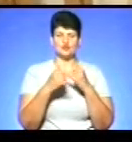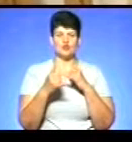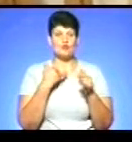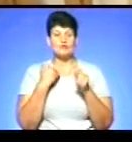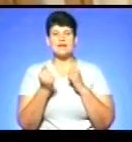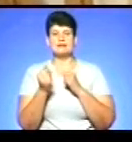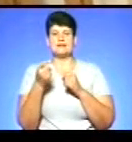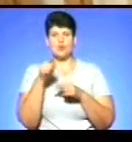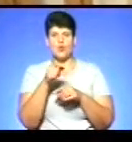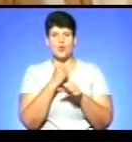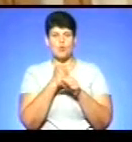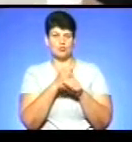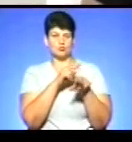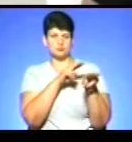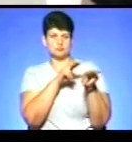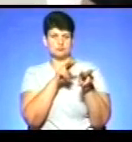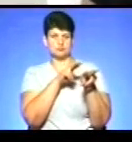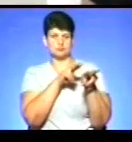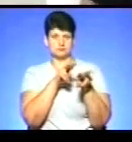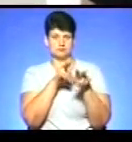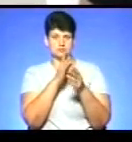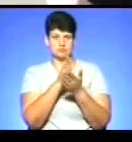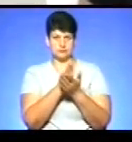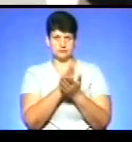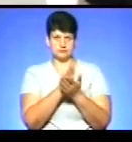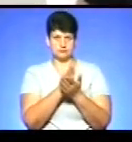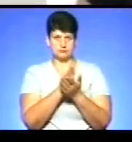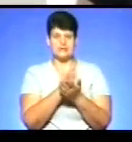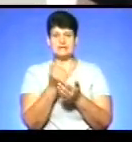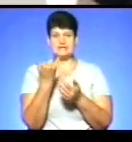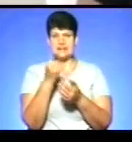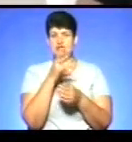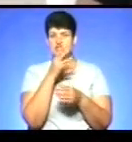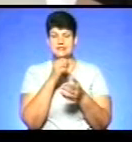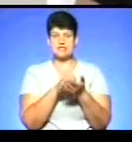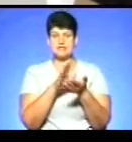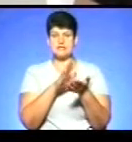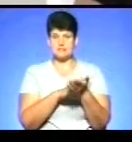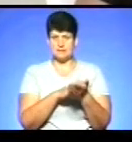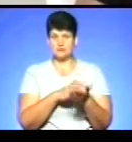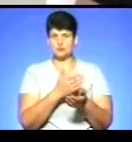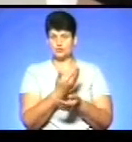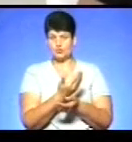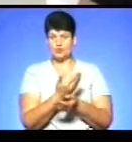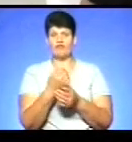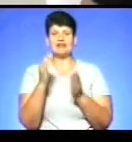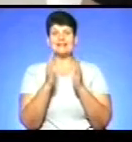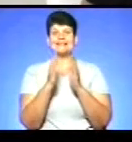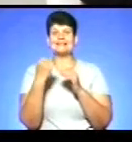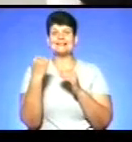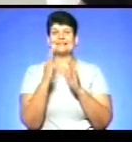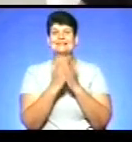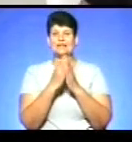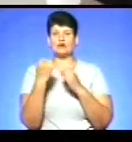За його роботою спостерігають. Наразі час фіксується нами. До того, у Книгу рекордів Тернополя